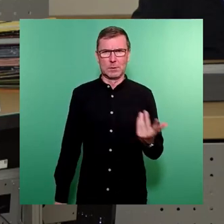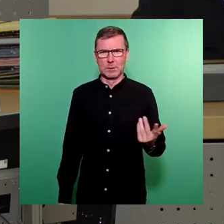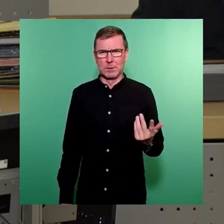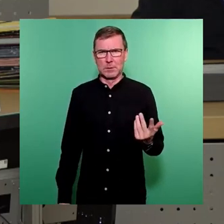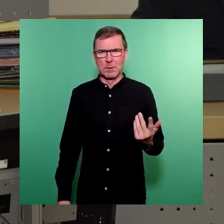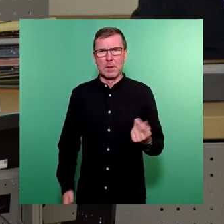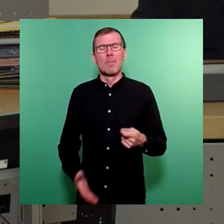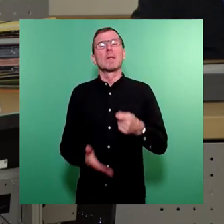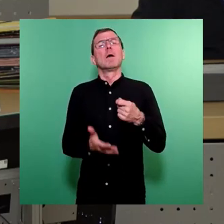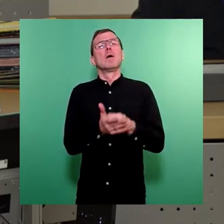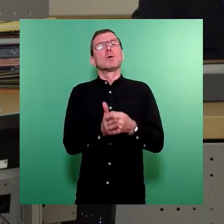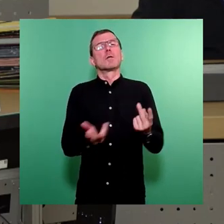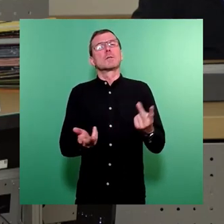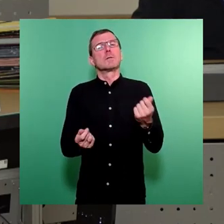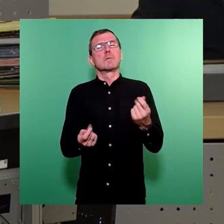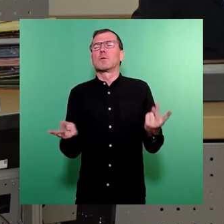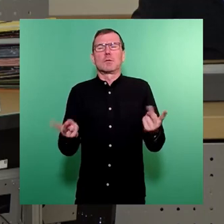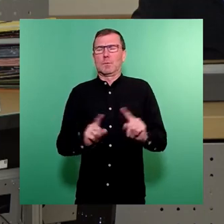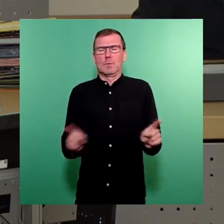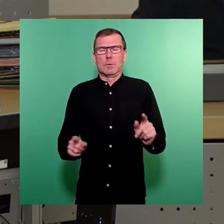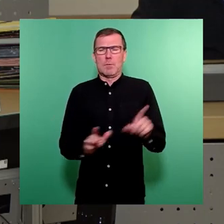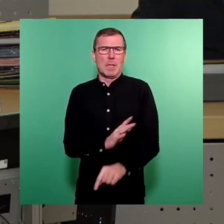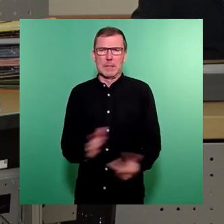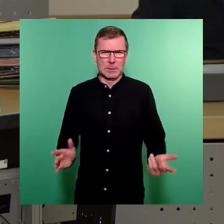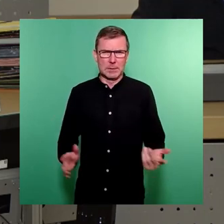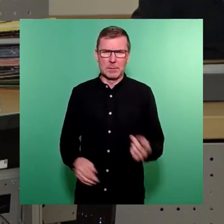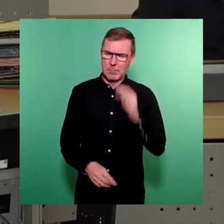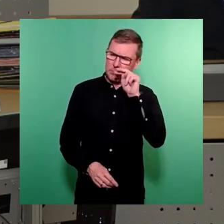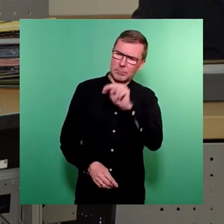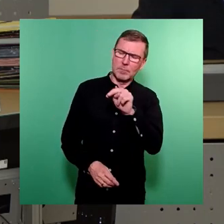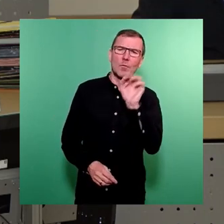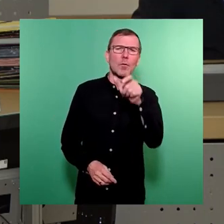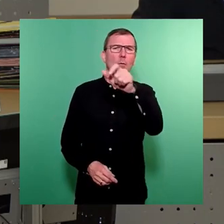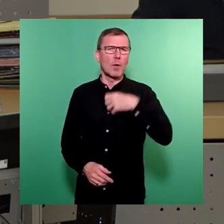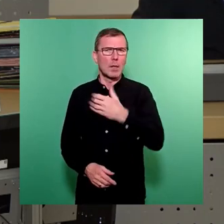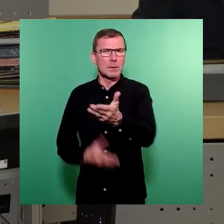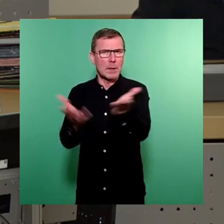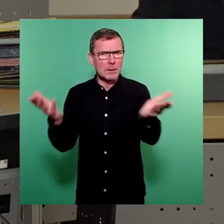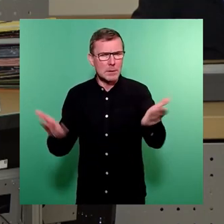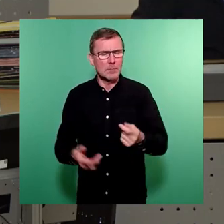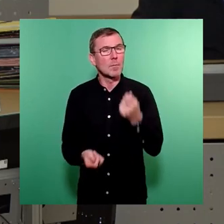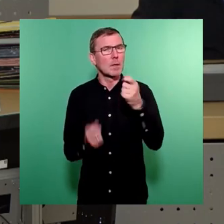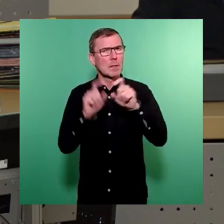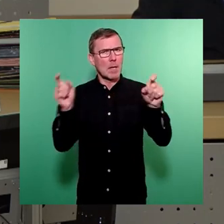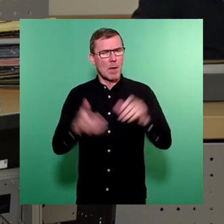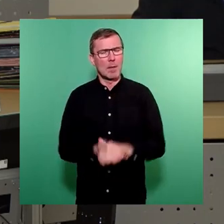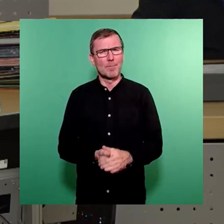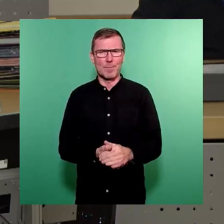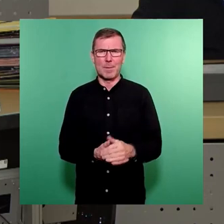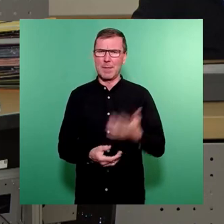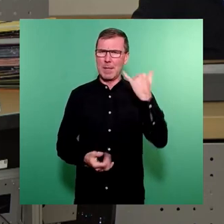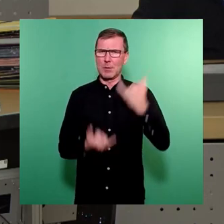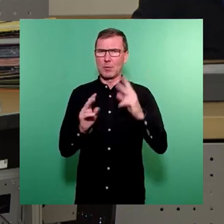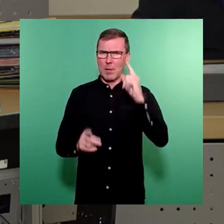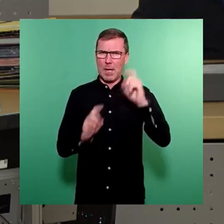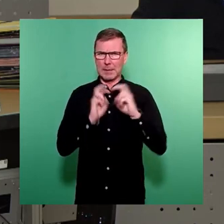Kostengünstig ist das Ganze zudem auch nicht. Hierzu ein kurzer Einblick für die Bürger Dresdens. In der vergangenen Stadtratssitzung wurden